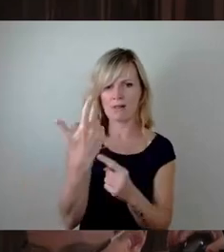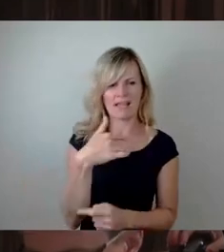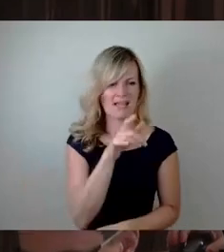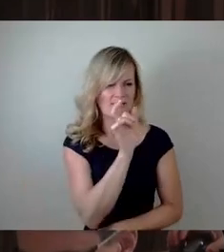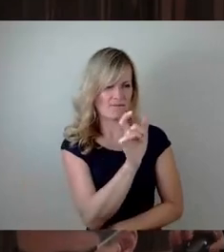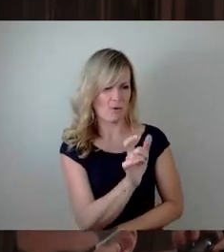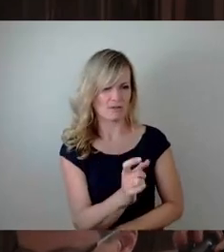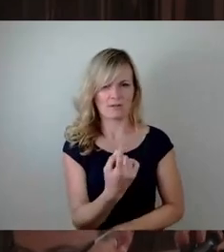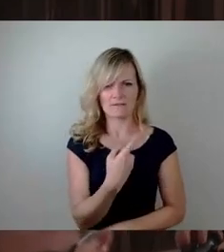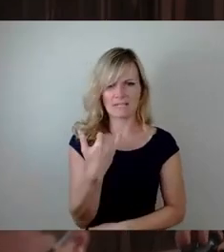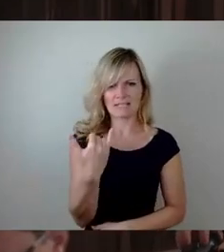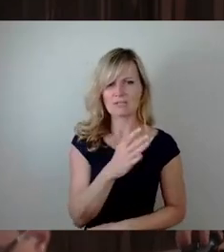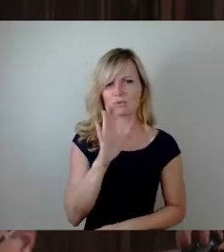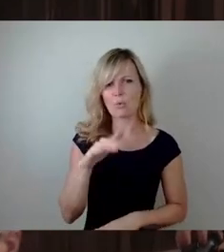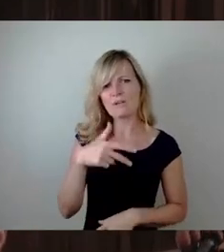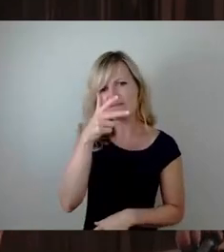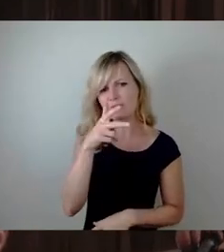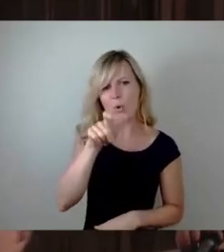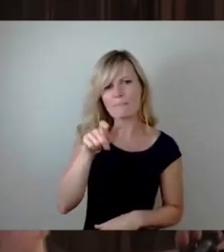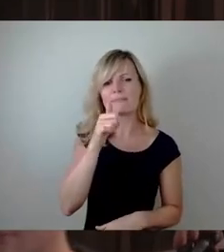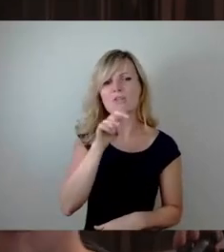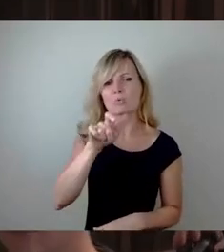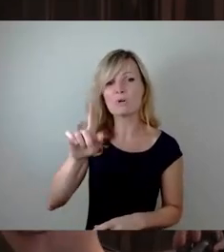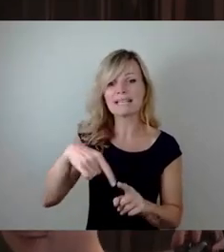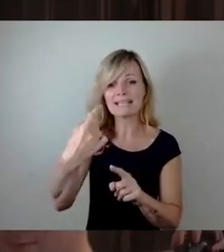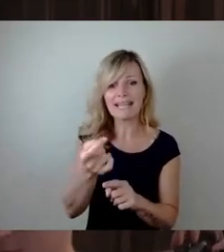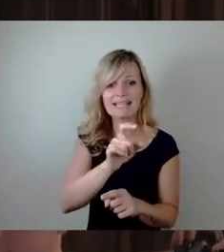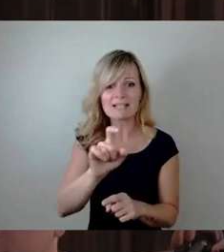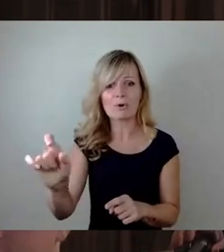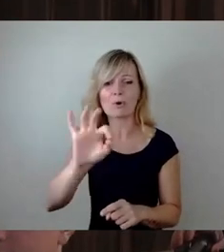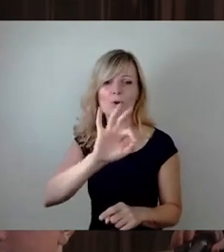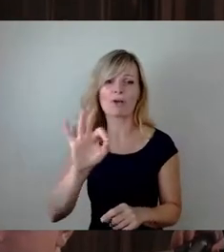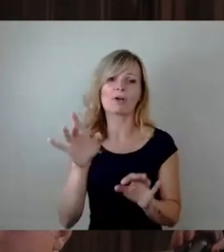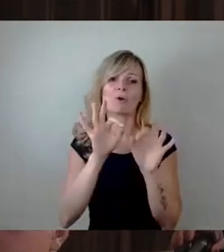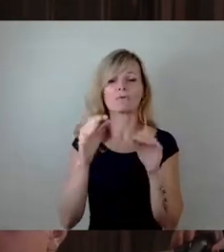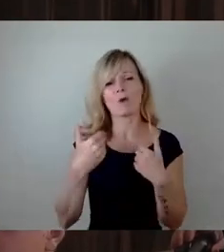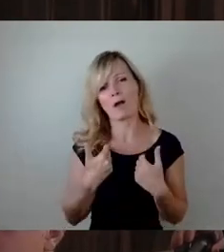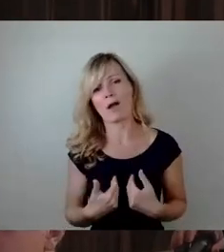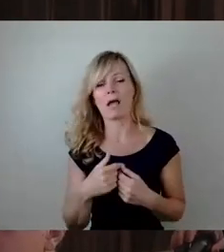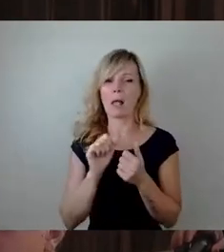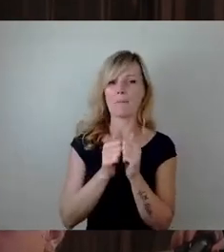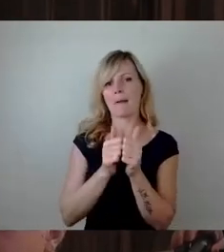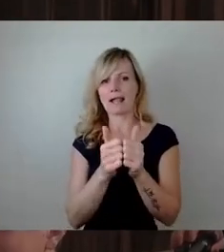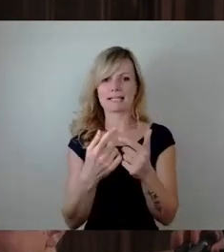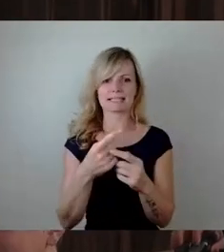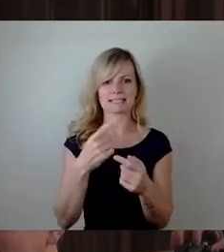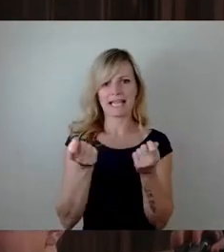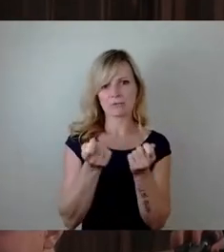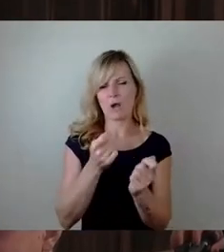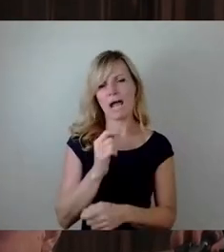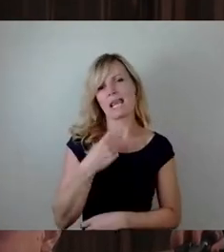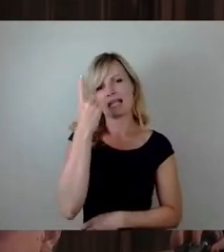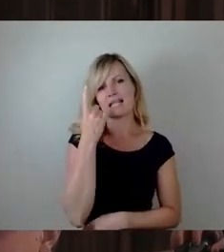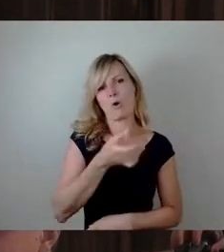gerade die unverdorbene Jugend, welche nächste Woche für ihre rührenden Sauf- und Balzrituale des Rathaus stürmt, nicht in Kontakt bringen